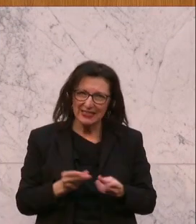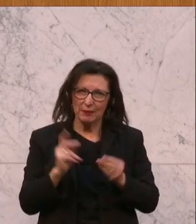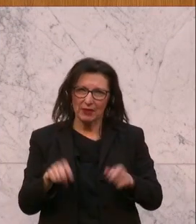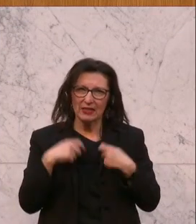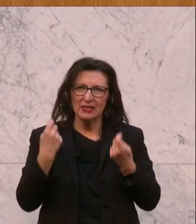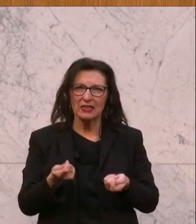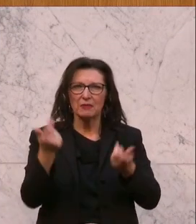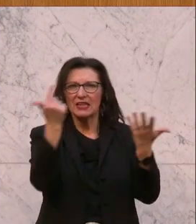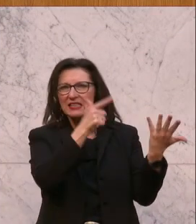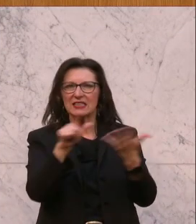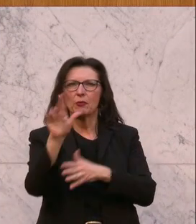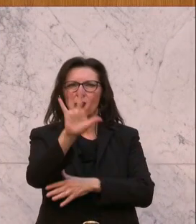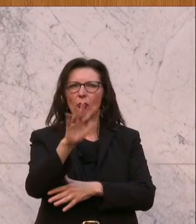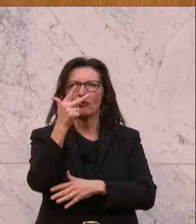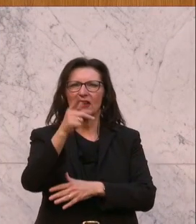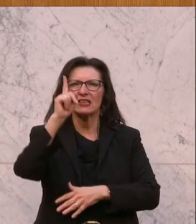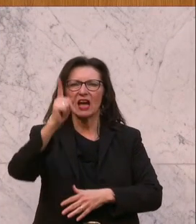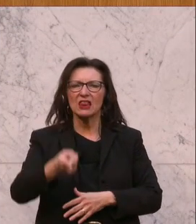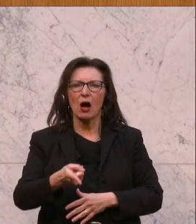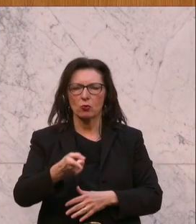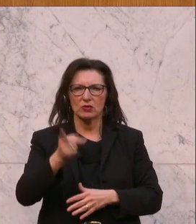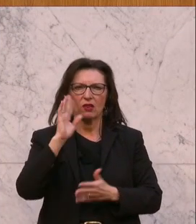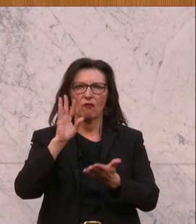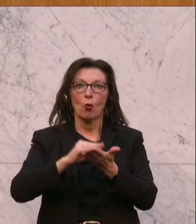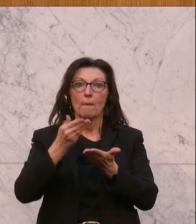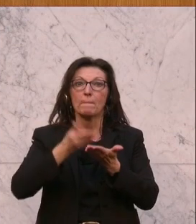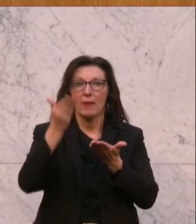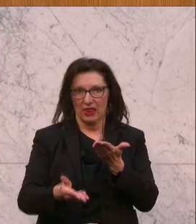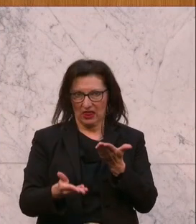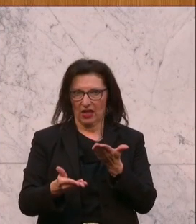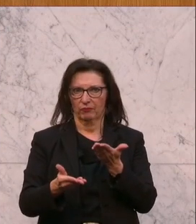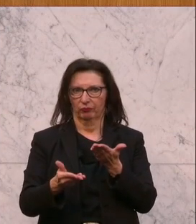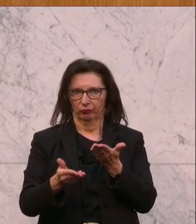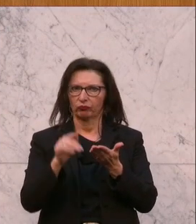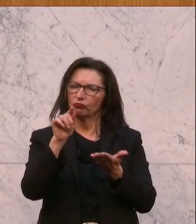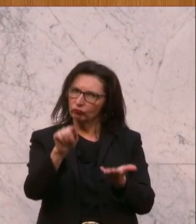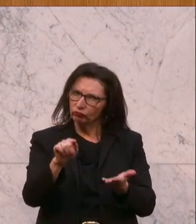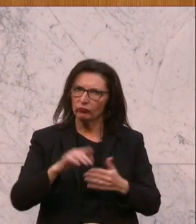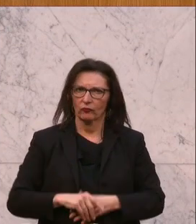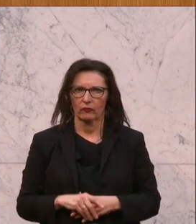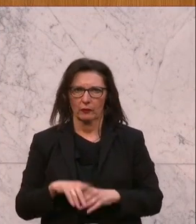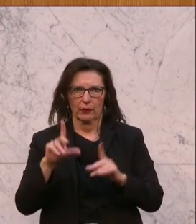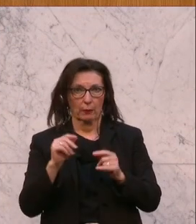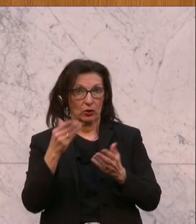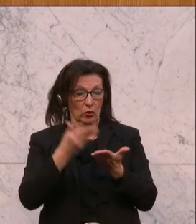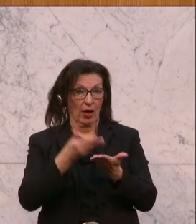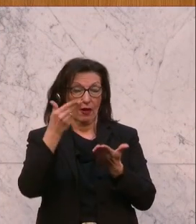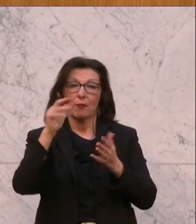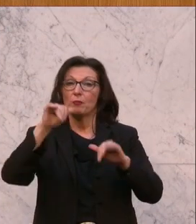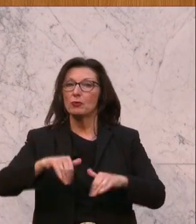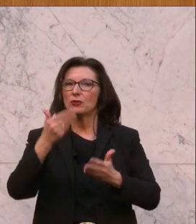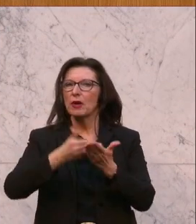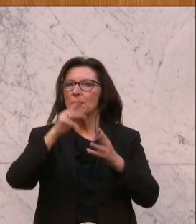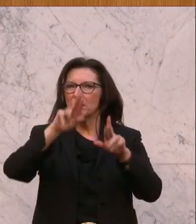es rund 735.000 Mietwohnungen. In diesem Wert sind die Wohnungen, die dem Mietrechtsgesetz unterliegen,